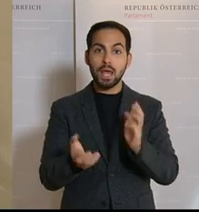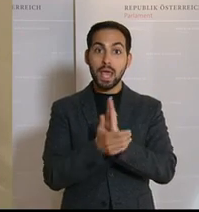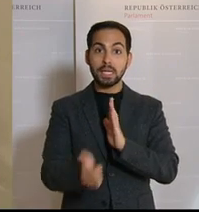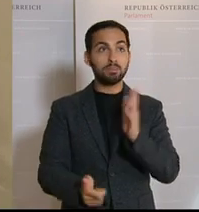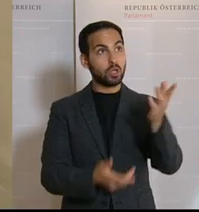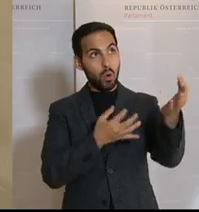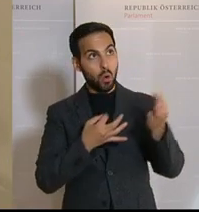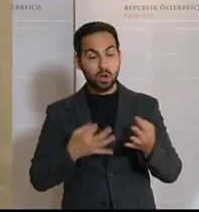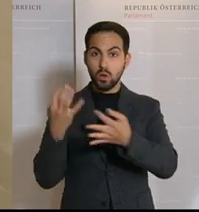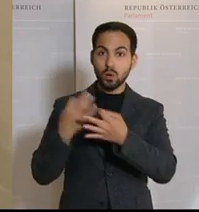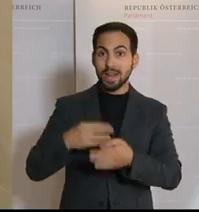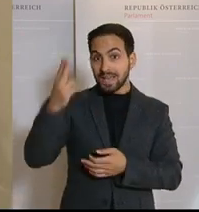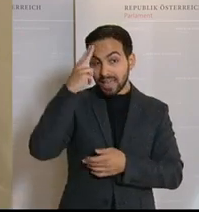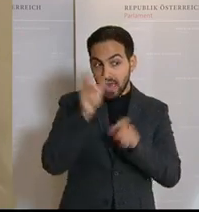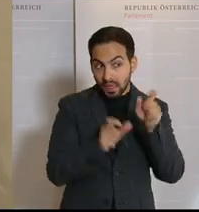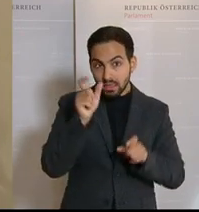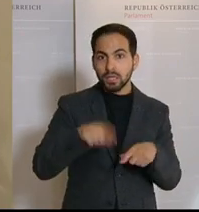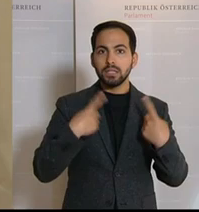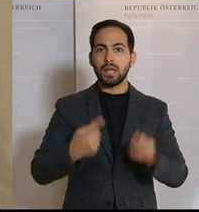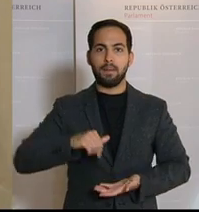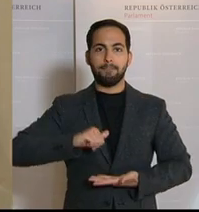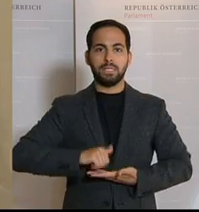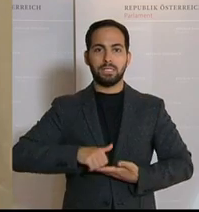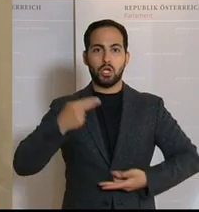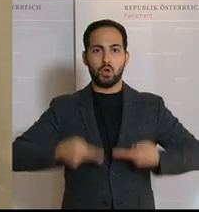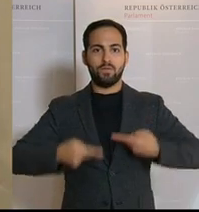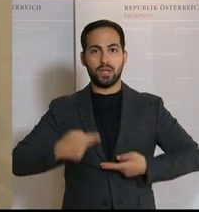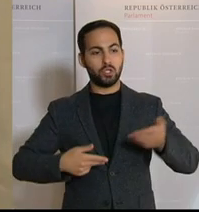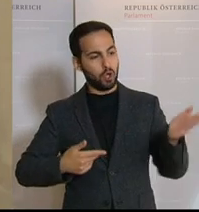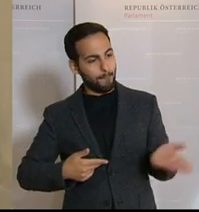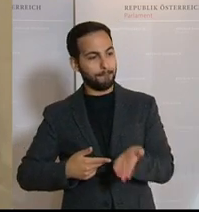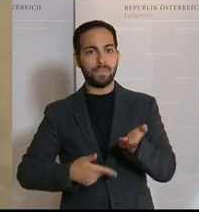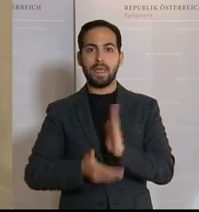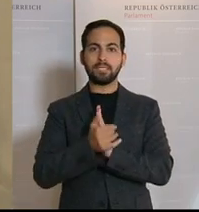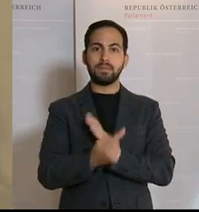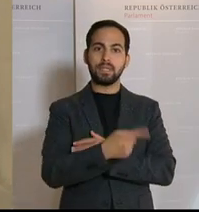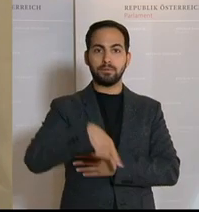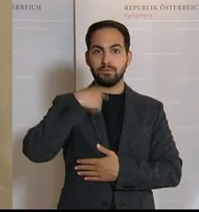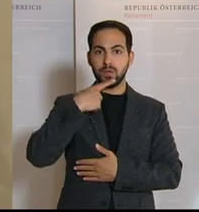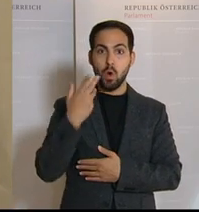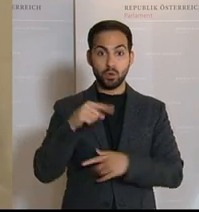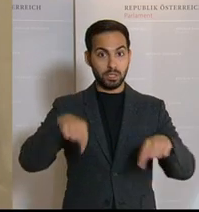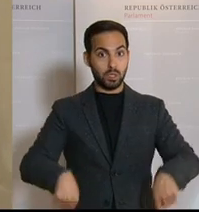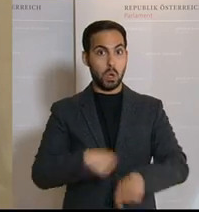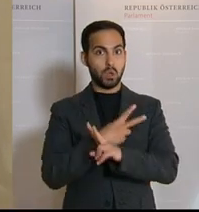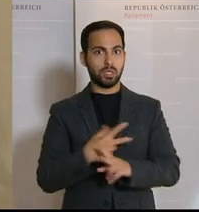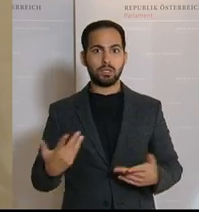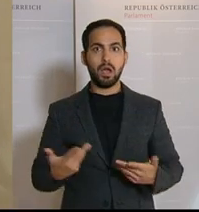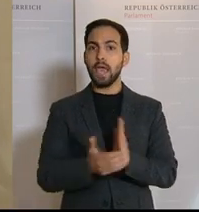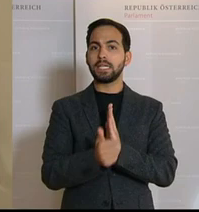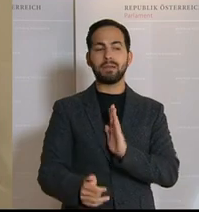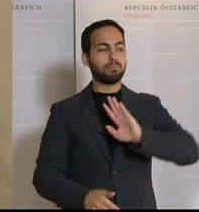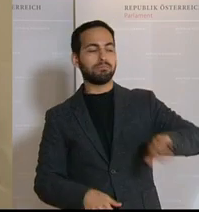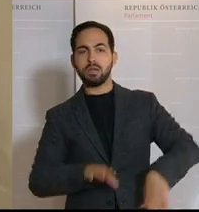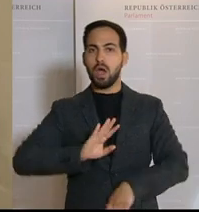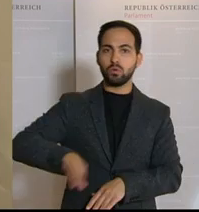und Experten auch kennt, wo man danach bei Pressekonferenzen auch die Experten vor den Vorhang holt? Oder machen wir es so wie in Österreich, dass man sagt, die Experten brauchen